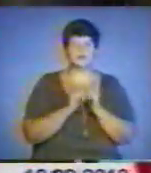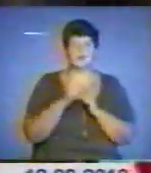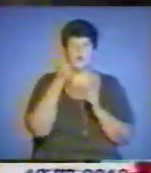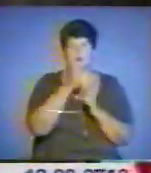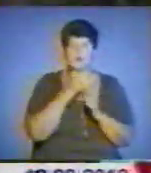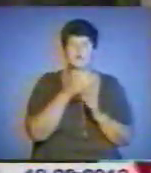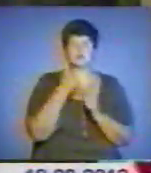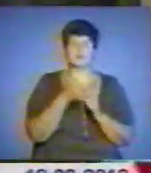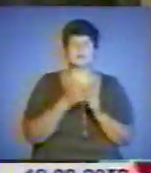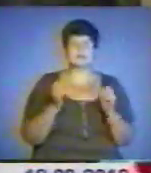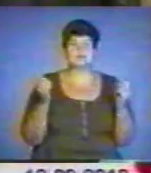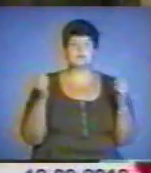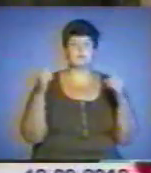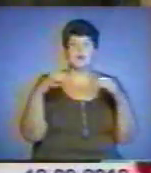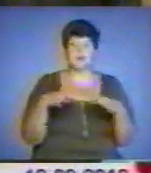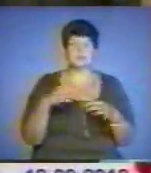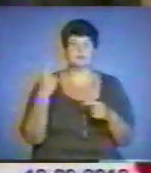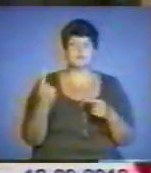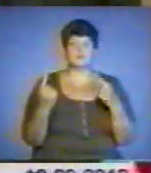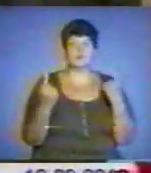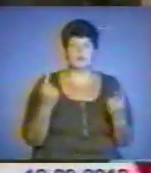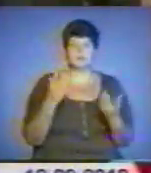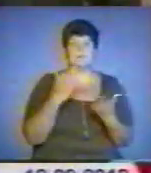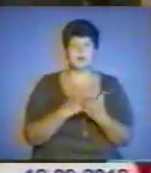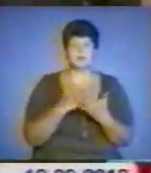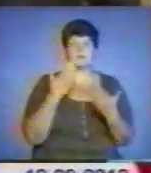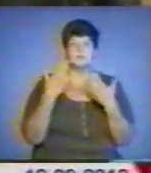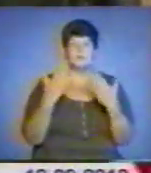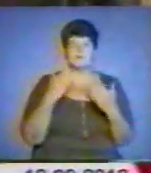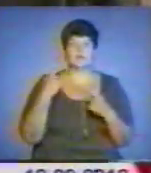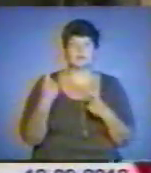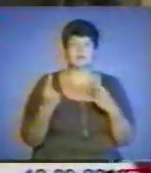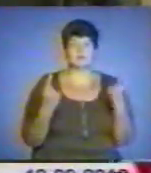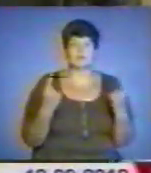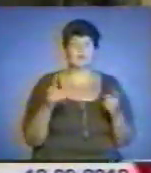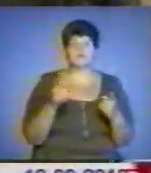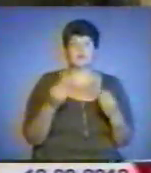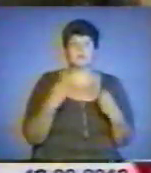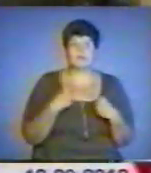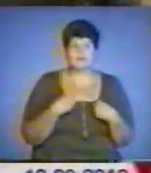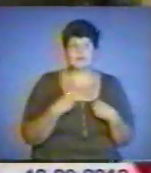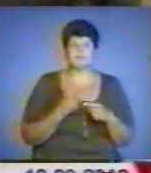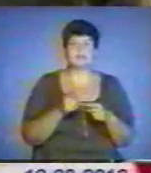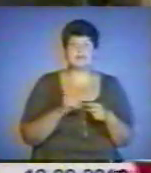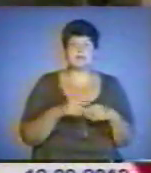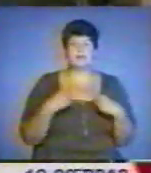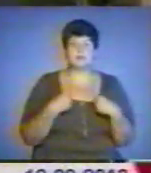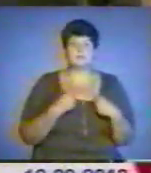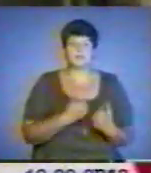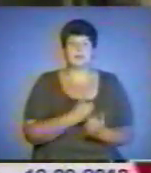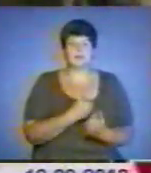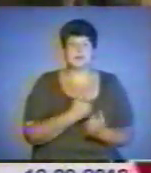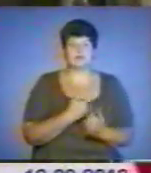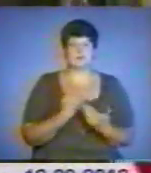збираємося один з одним. Ми маємо спілкування один з одним. Що воно нам дає? Воно дає натхнення на